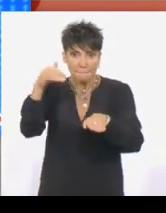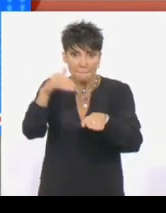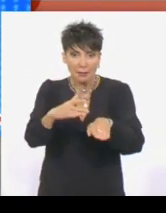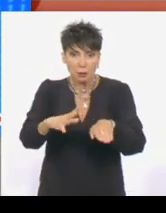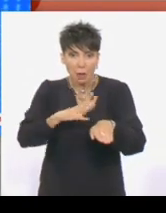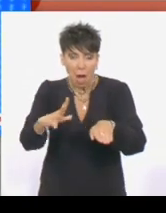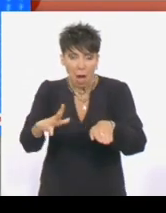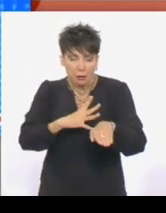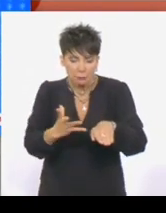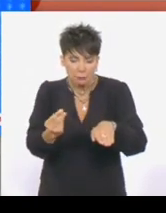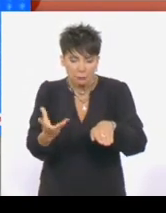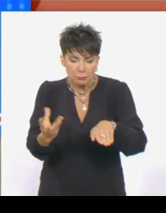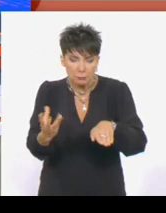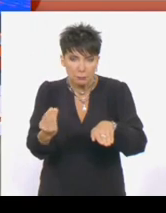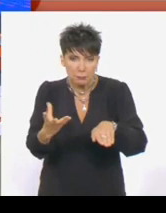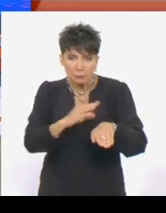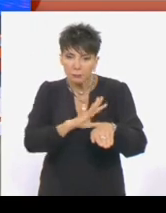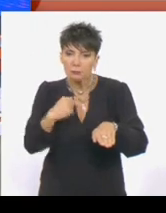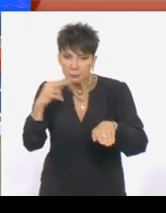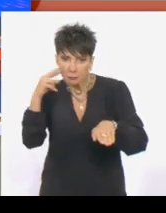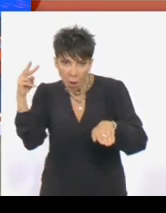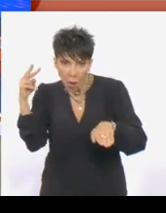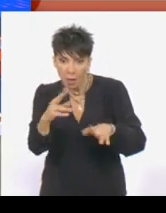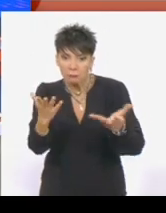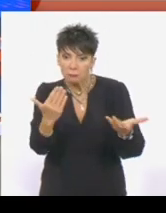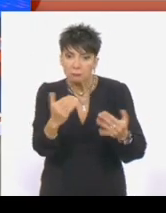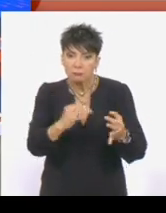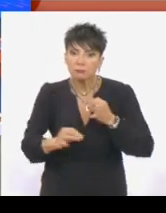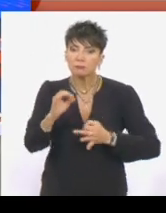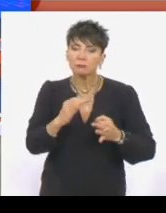με κόσμο. Η Αφροδίτη Σπηλιώτη θα μας πει περισσότερα, θα δούμε και τις σχετικές εικόνες.